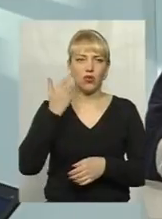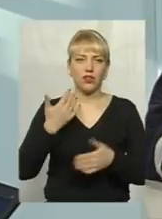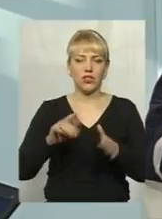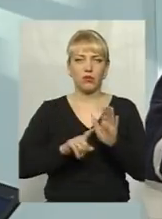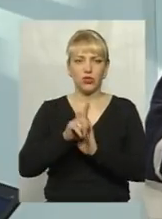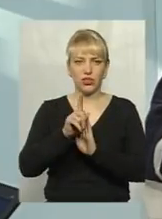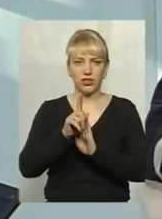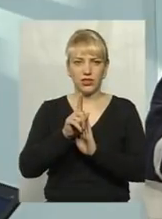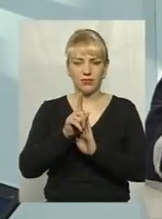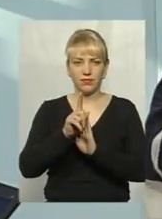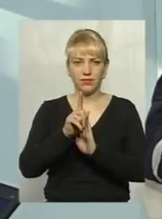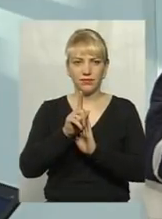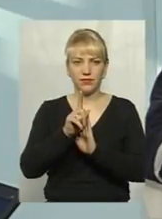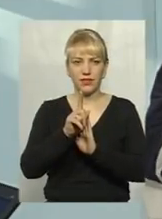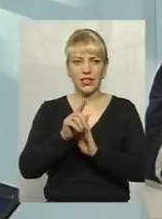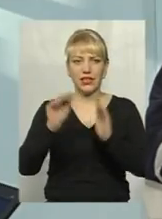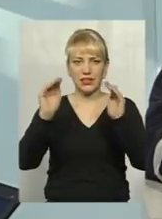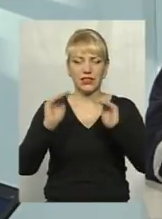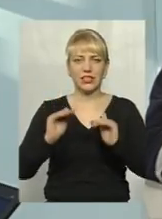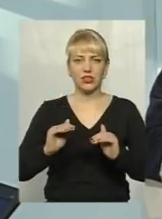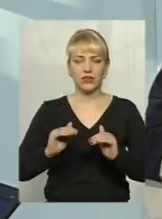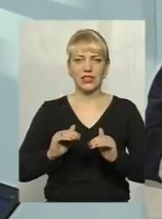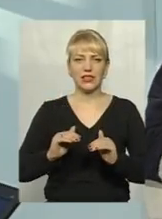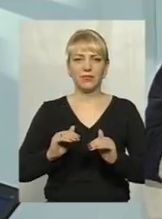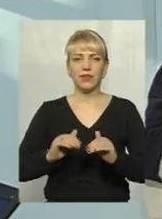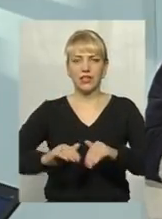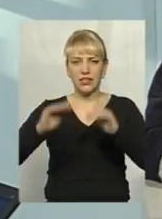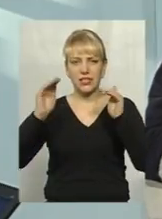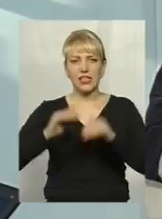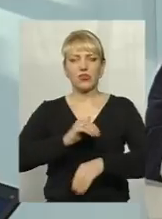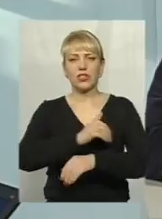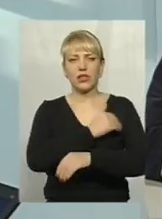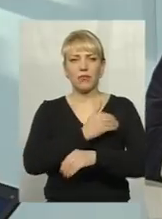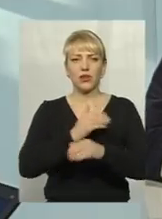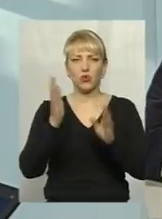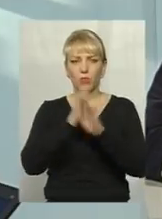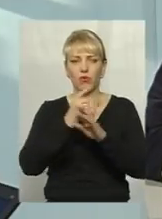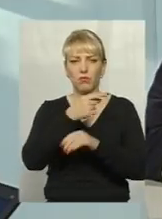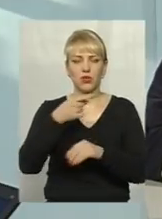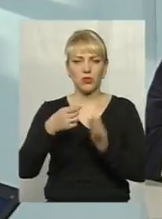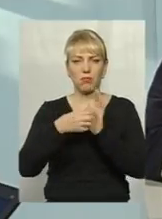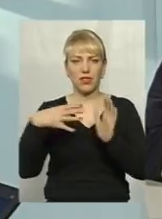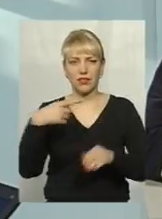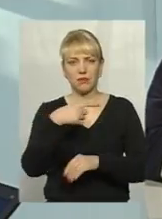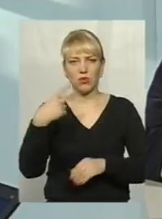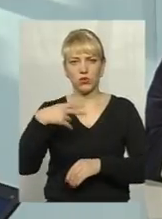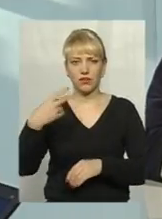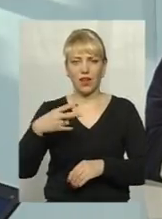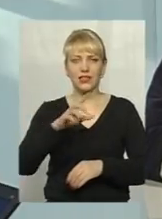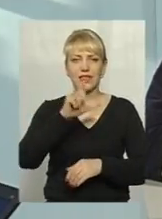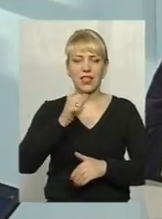знижуватися дуже сильно температура повітря до мінус 15-20, за